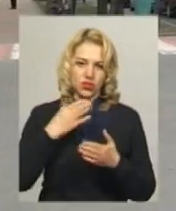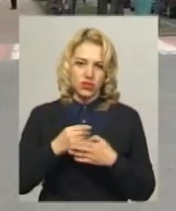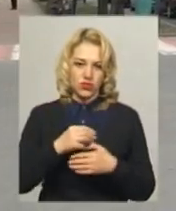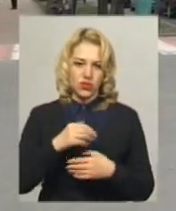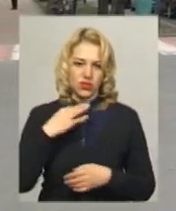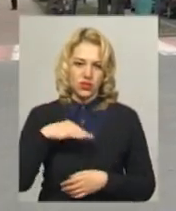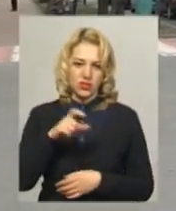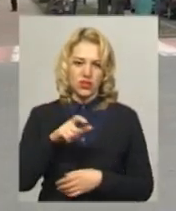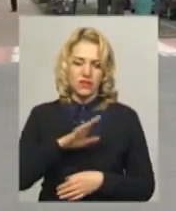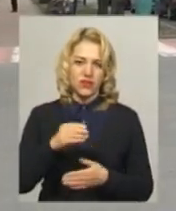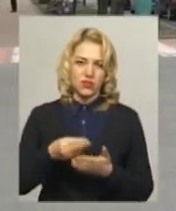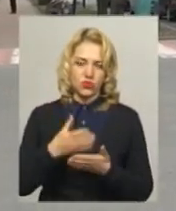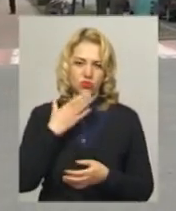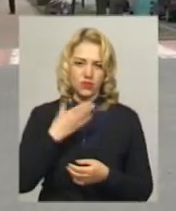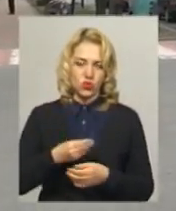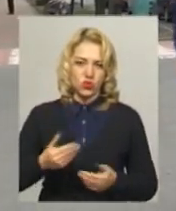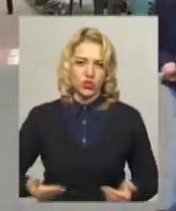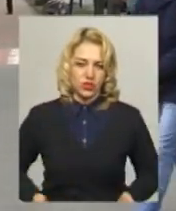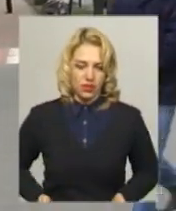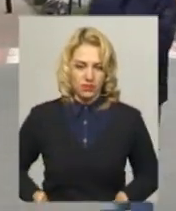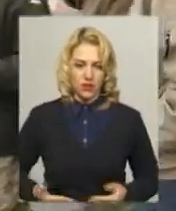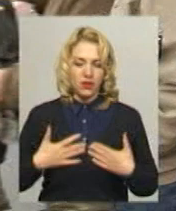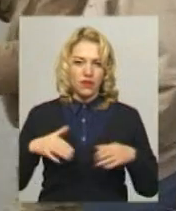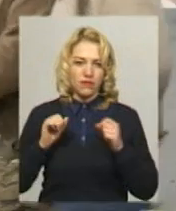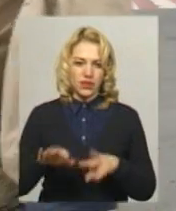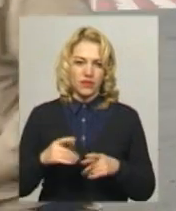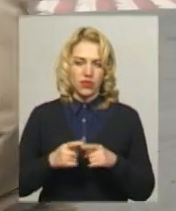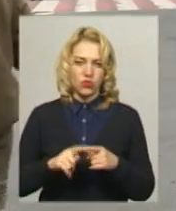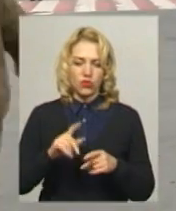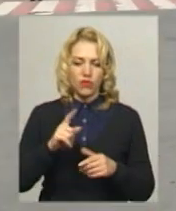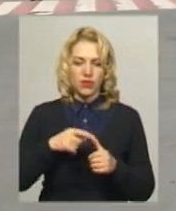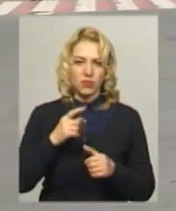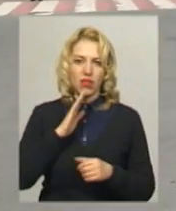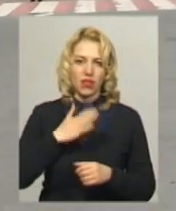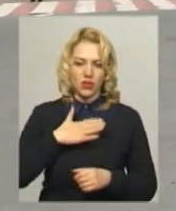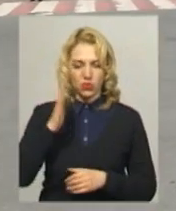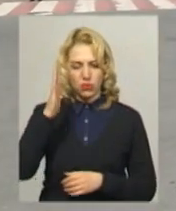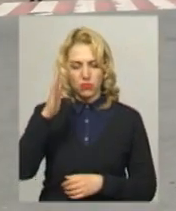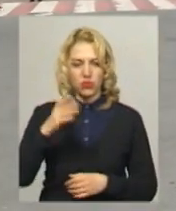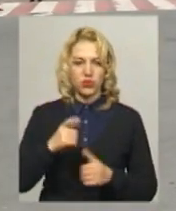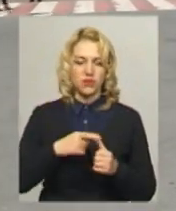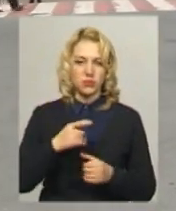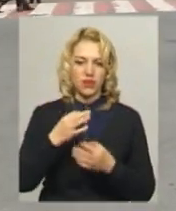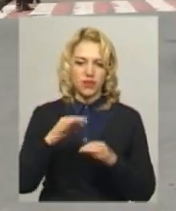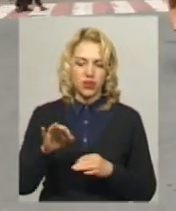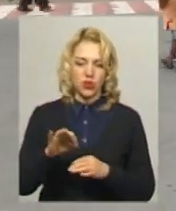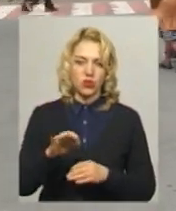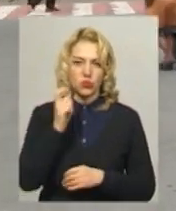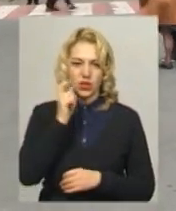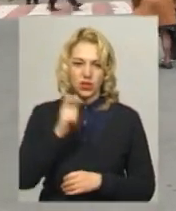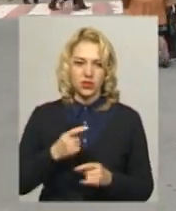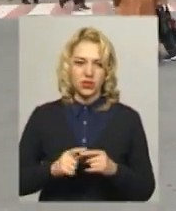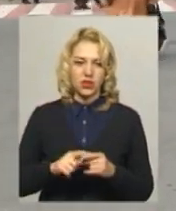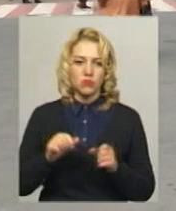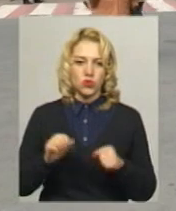цінуючи свого життя, віддавати його в ім'я нашого майбутнього, в ім'я вільної і незалежної України, це